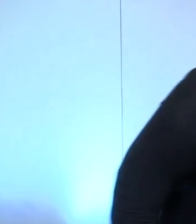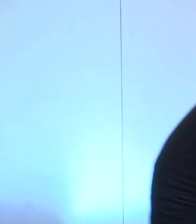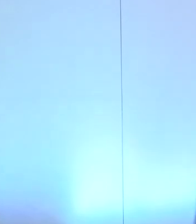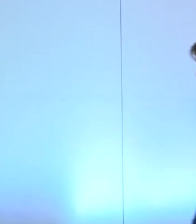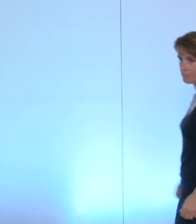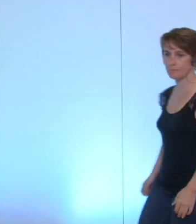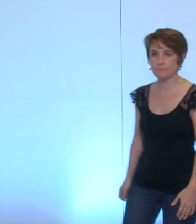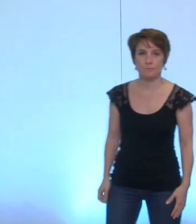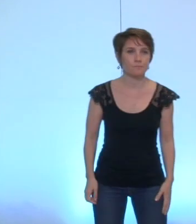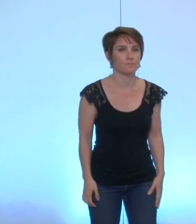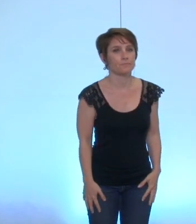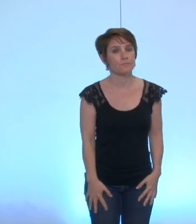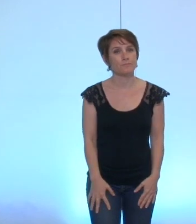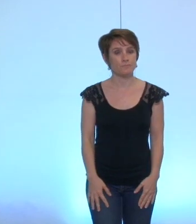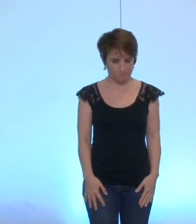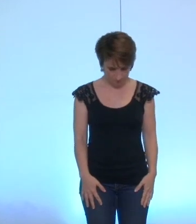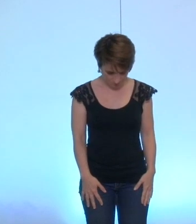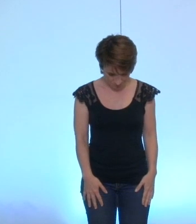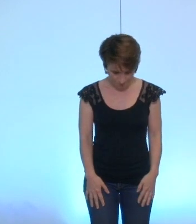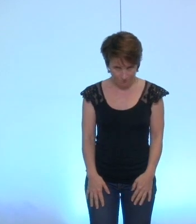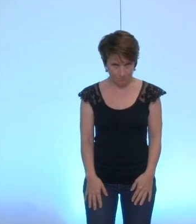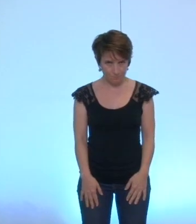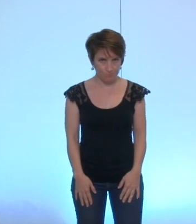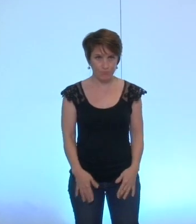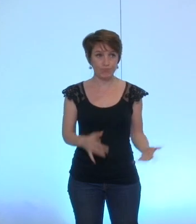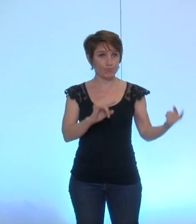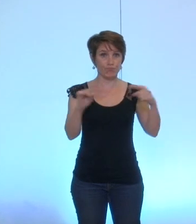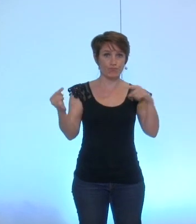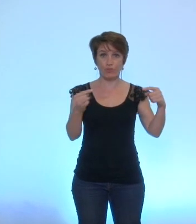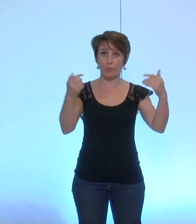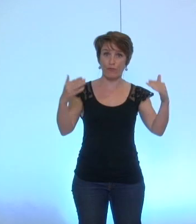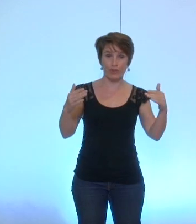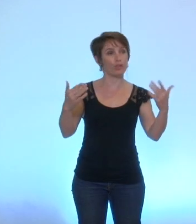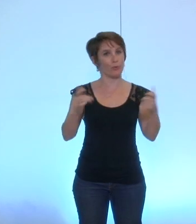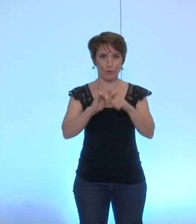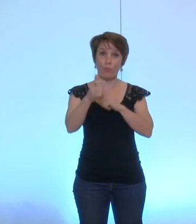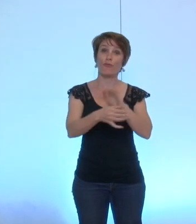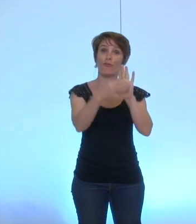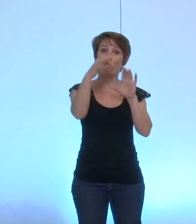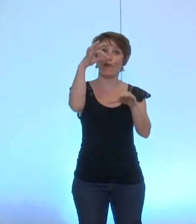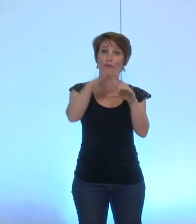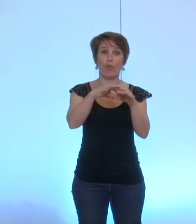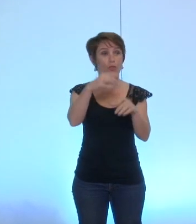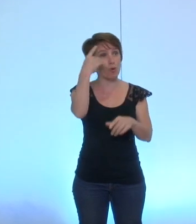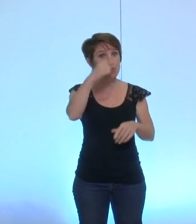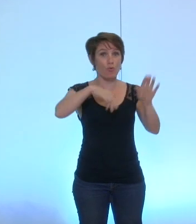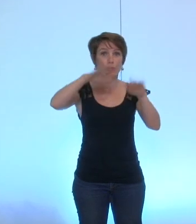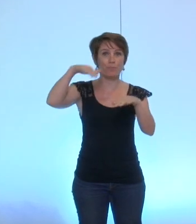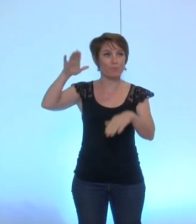allez si on s'arrête là pour les débats je mets cet amendement aux voix qui est pour